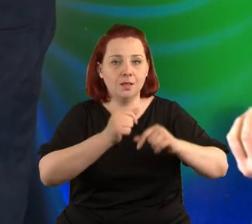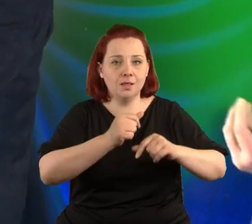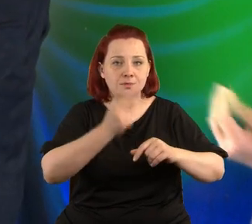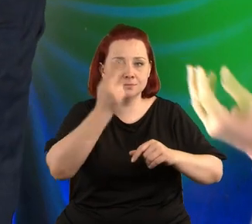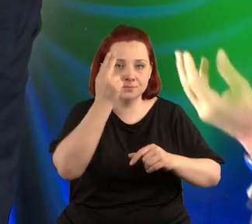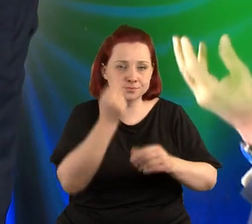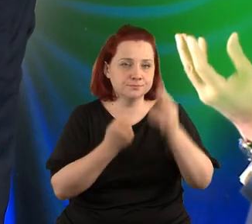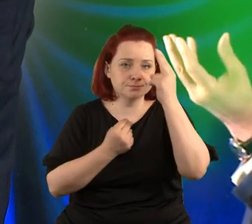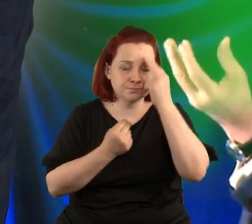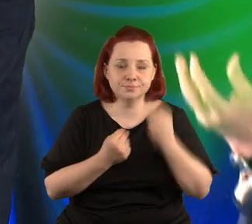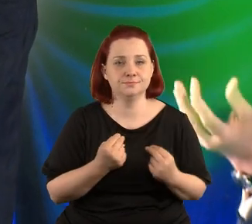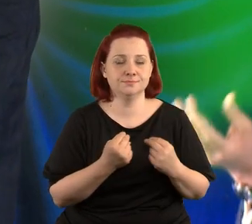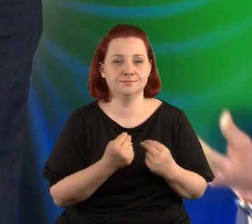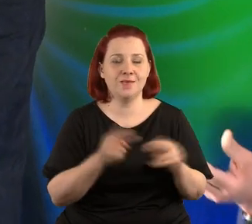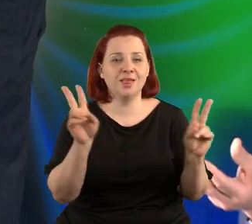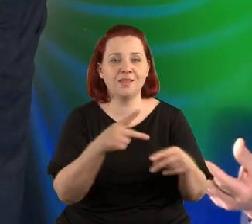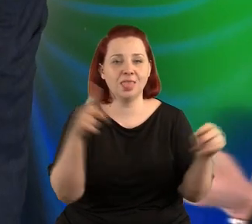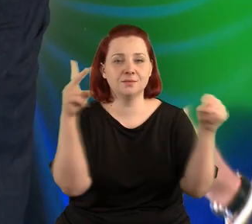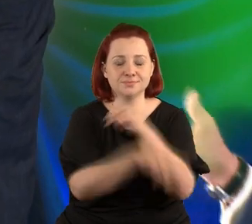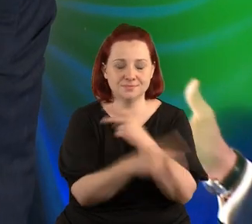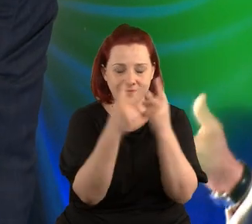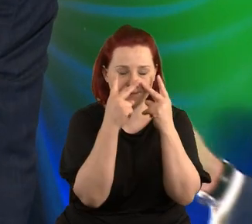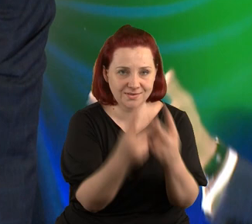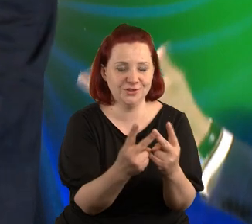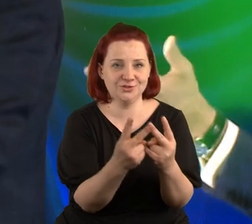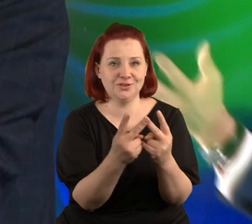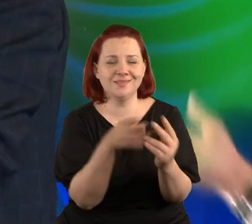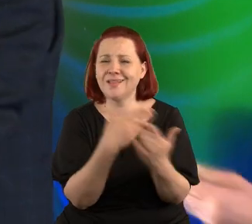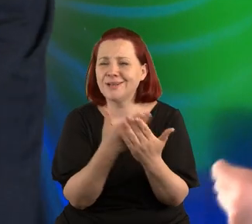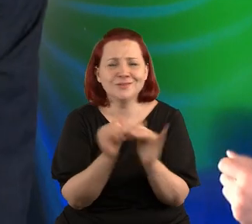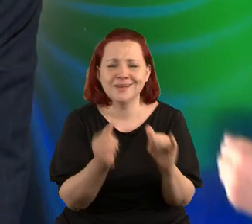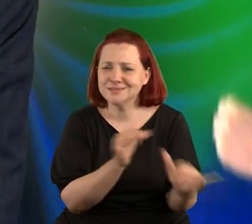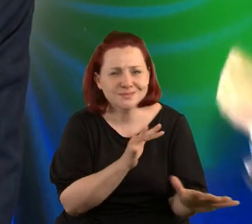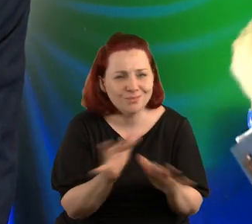Gdzie przestajemy widzieć? Dlaczego? W jaki sposób?